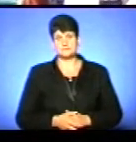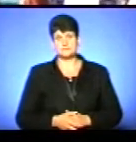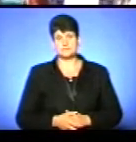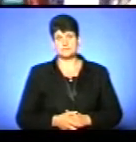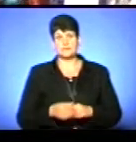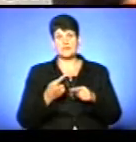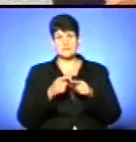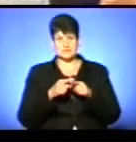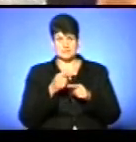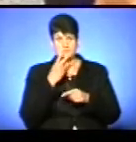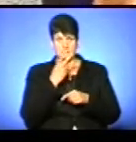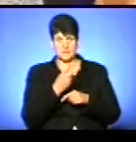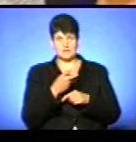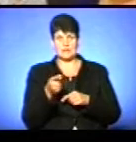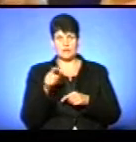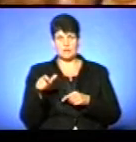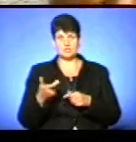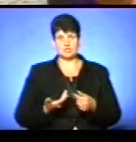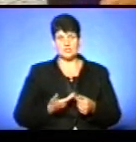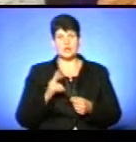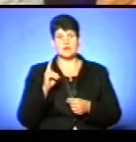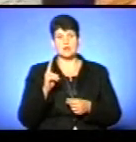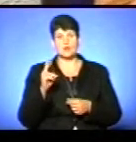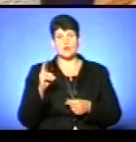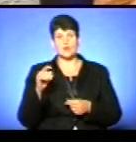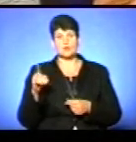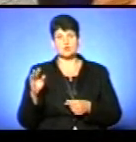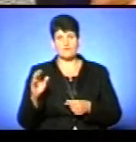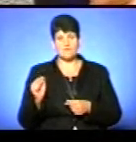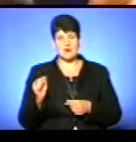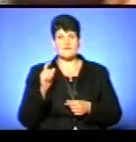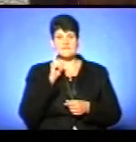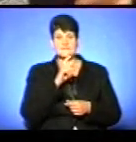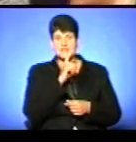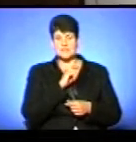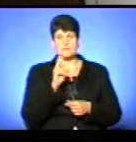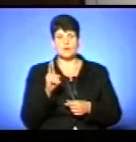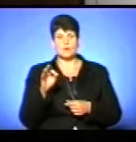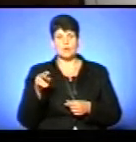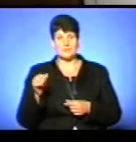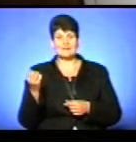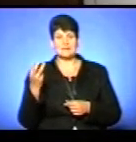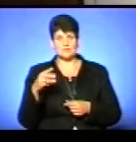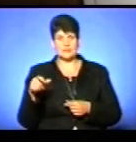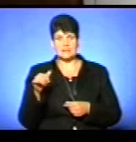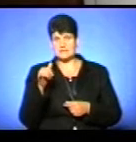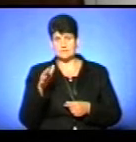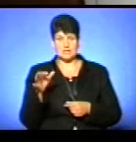На цих кадрах тернополіани, жителі Козови, Коломиї, Вінниці – усього 17 осіб, які не змогли скористатися